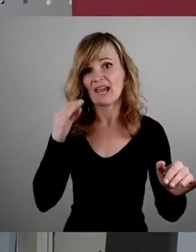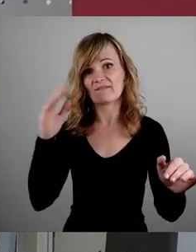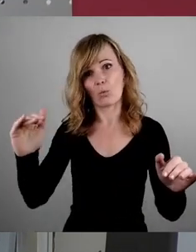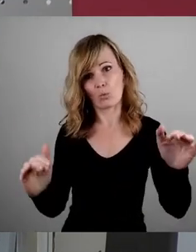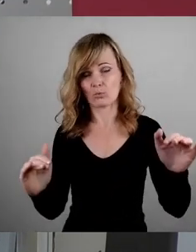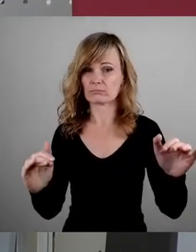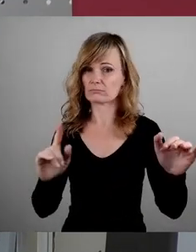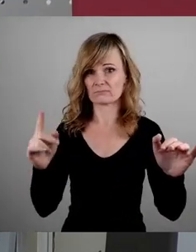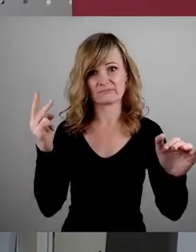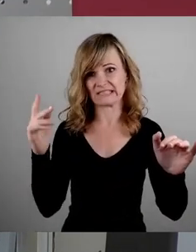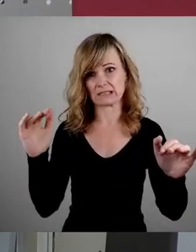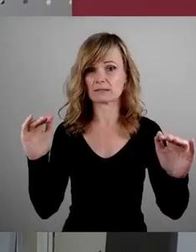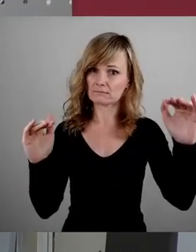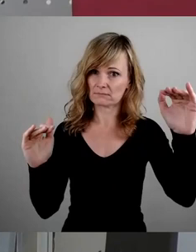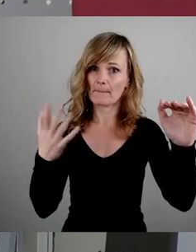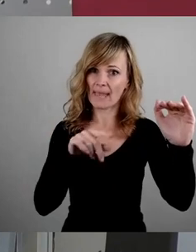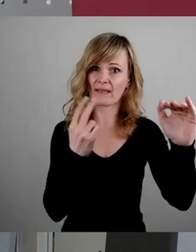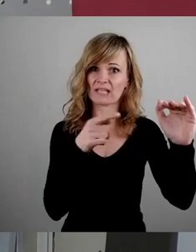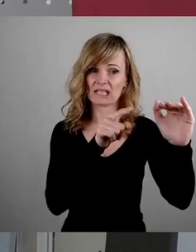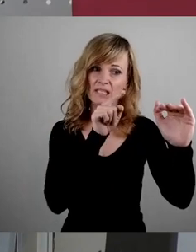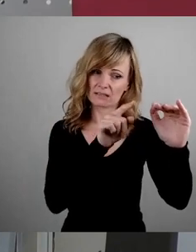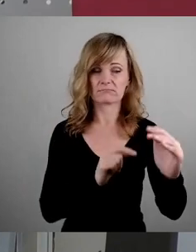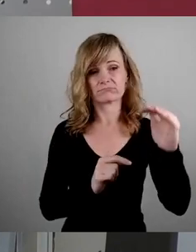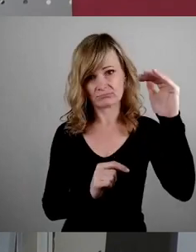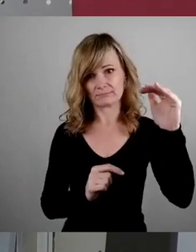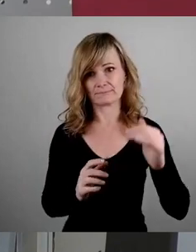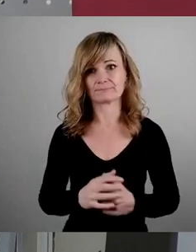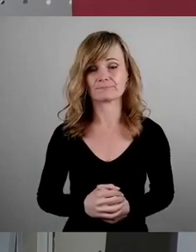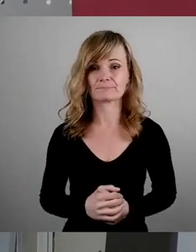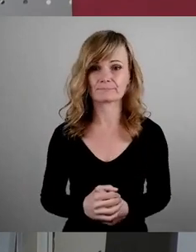Touristen da dann an die zweite Priorität rücken.